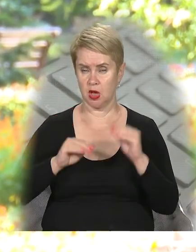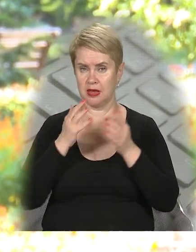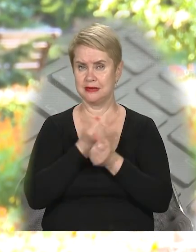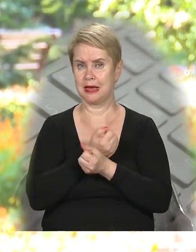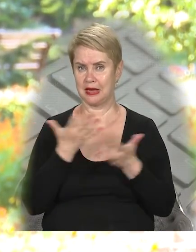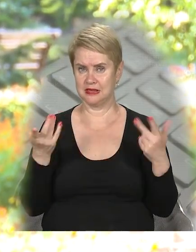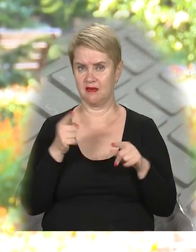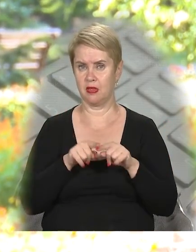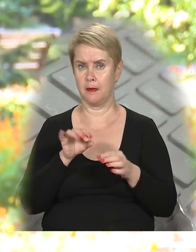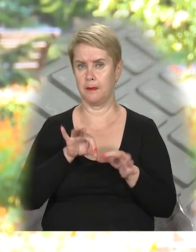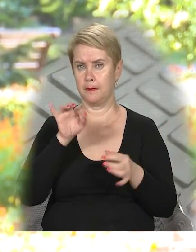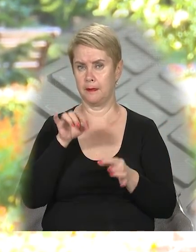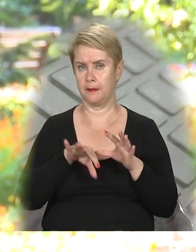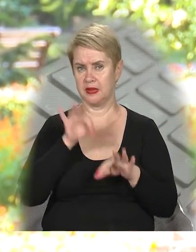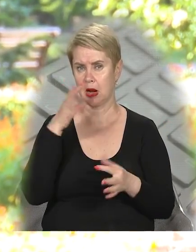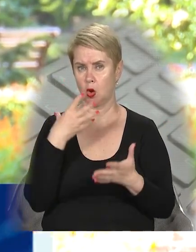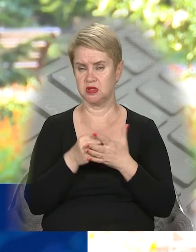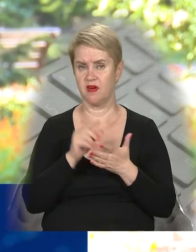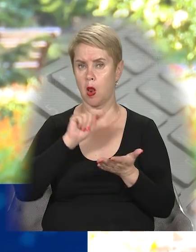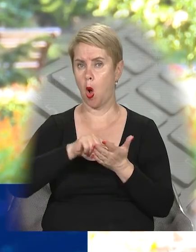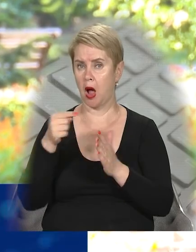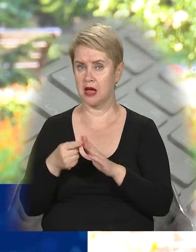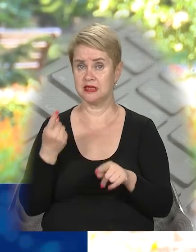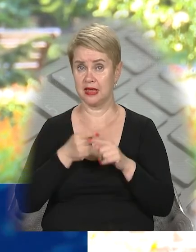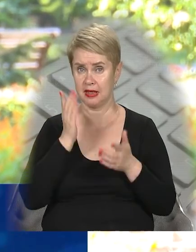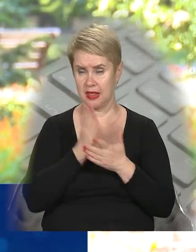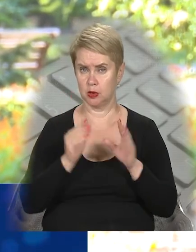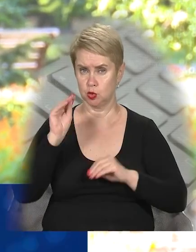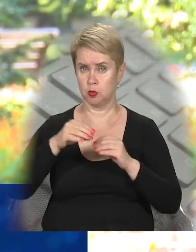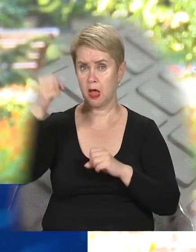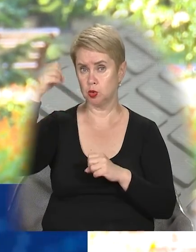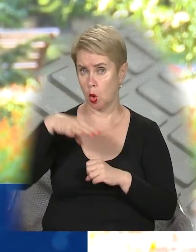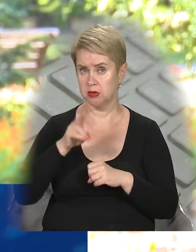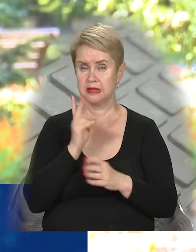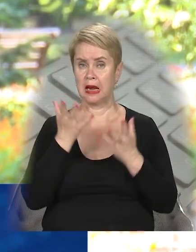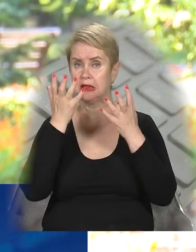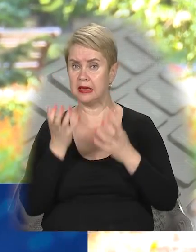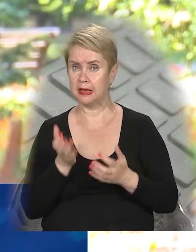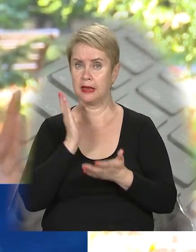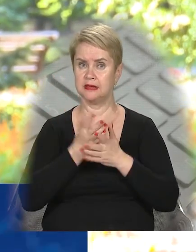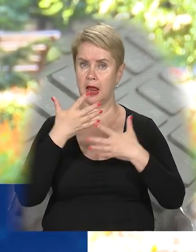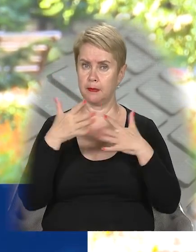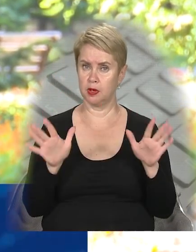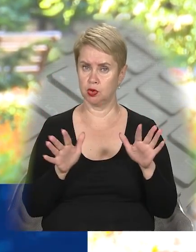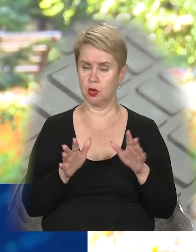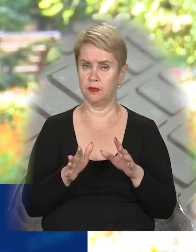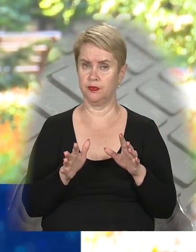різні. Вони підбиралися кожне для своїй локації. Тобто є суміші для сонця, є для тіні, є для більш